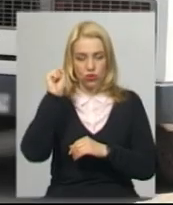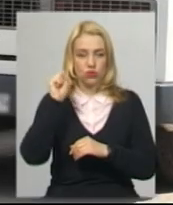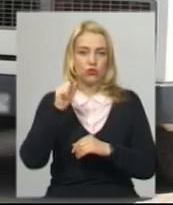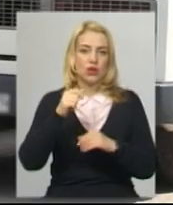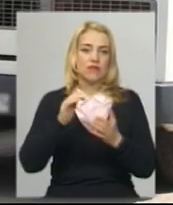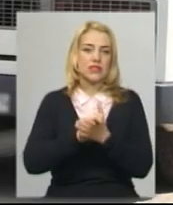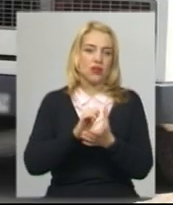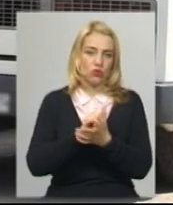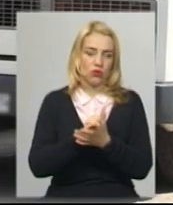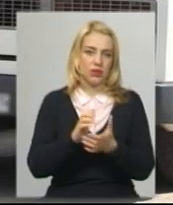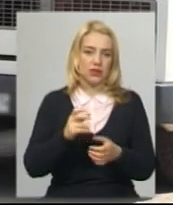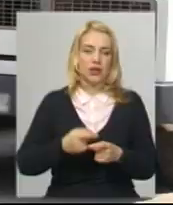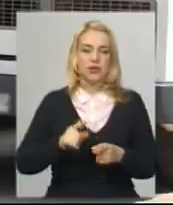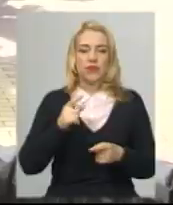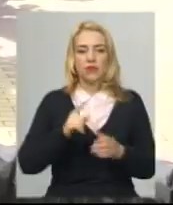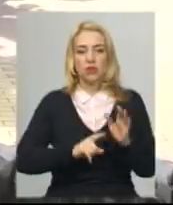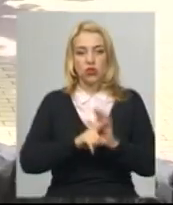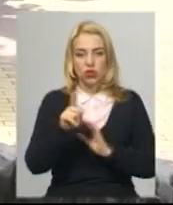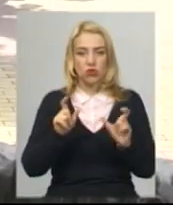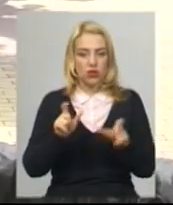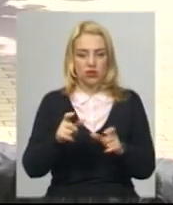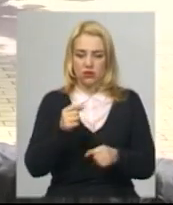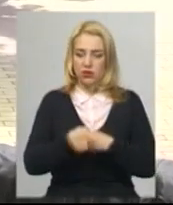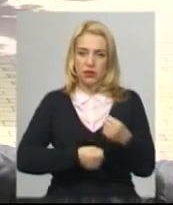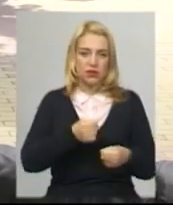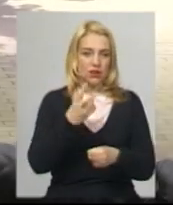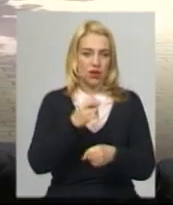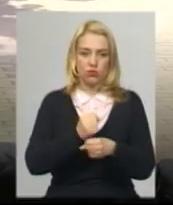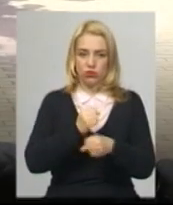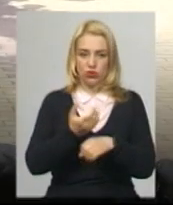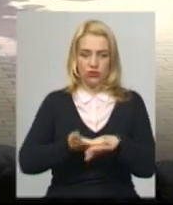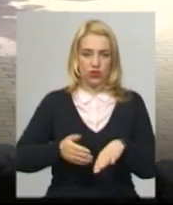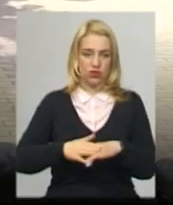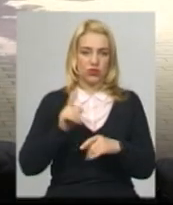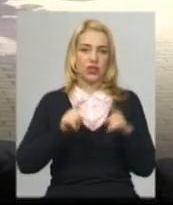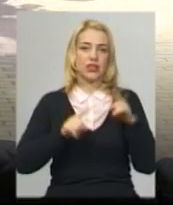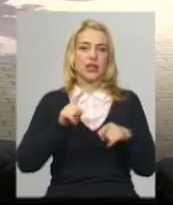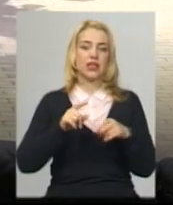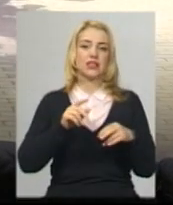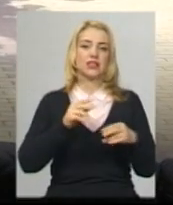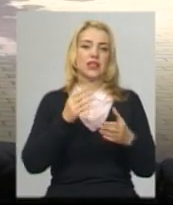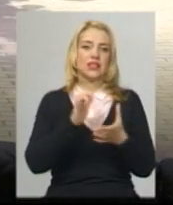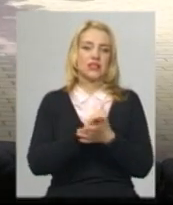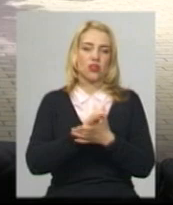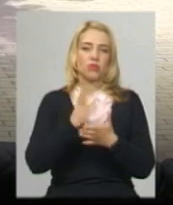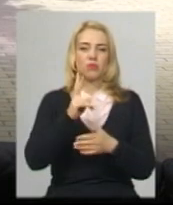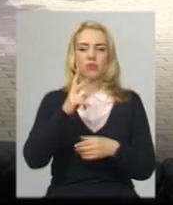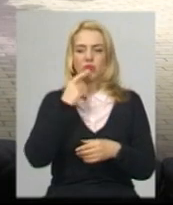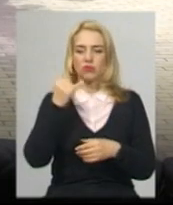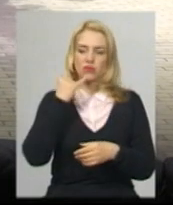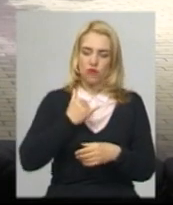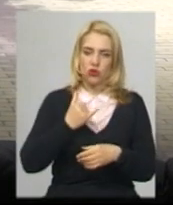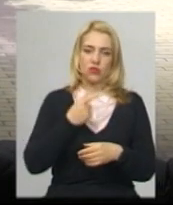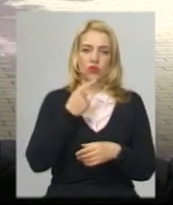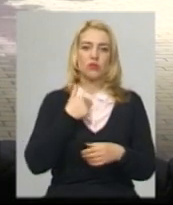З його слів, від початку карантину дістатися до роботи йому нічим. Деякі знайомі мені дзвонять, що Василю, ми їдемо там, всільки-то,